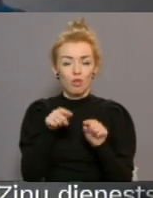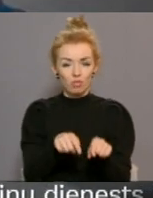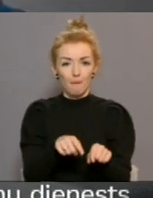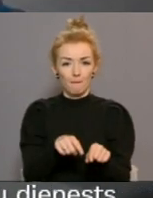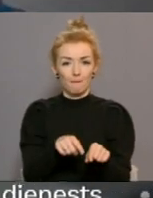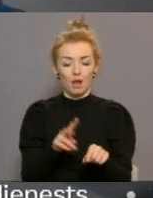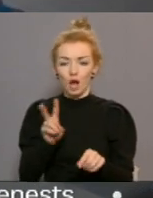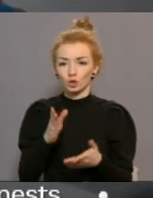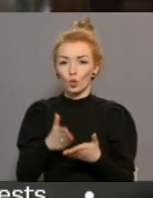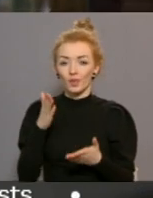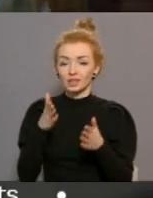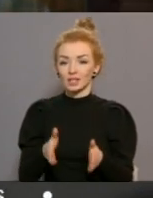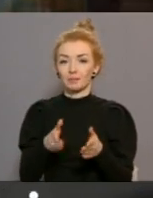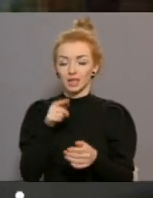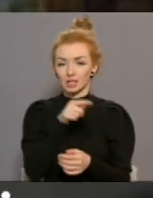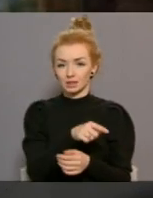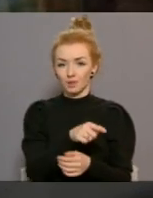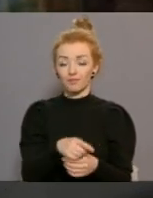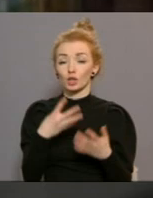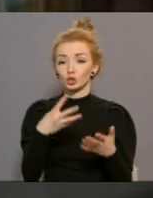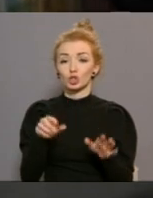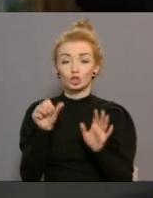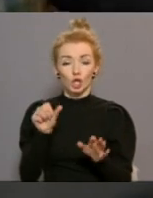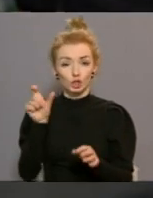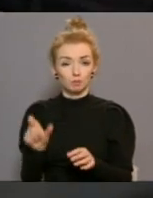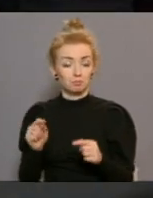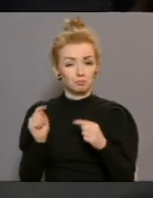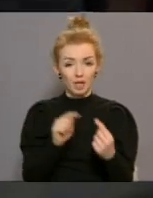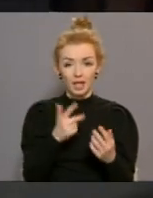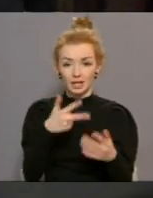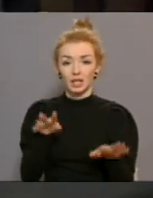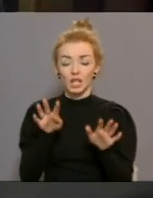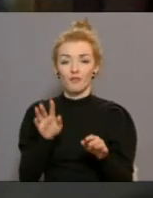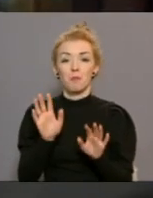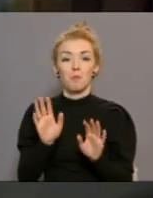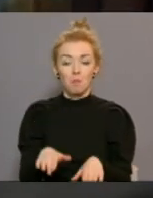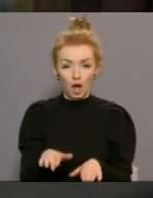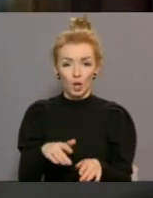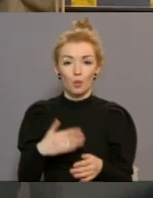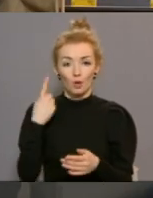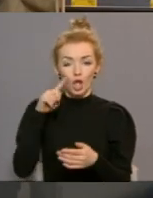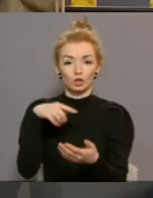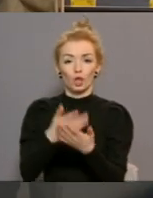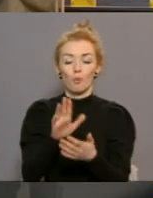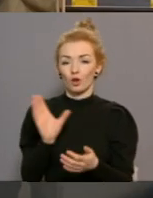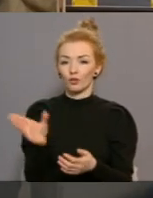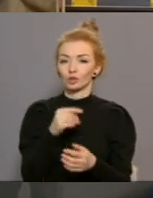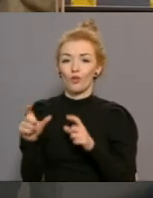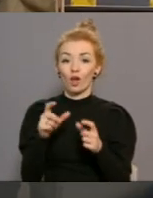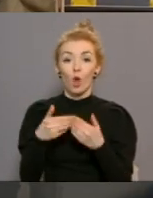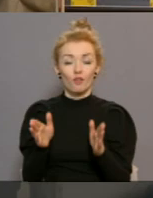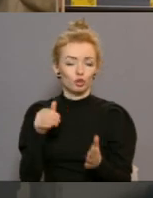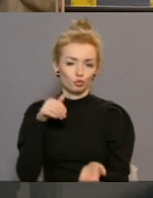kas notiks slimnīcās. 46. balsojot pret un 39. par, priešlikums par visu veikalu atvēršanu tika